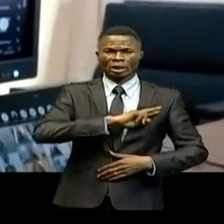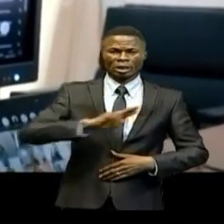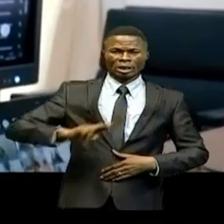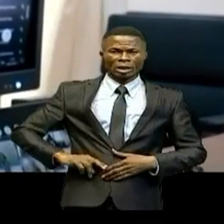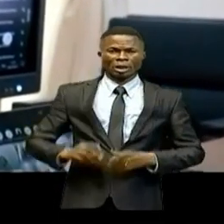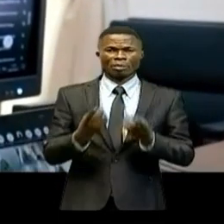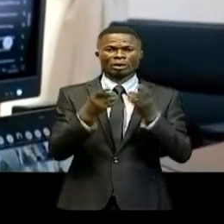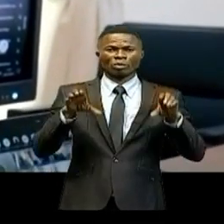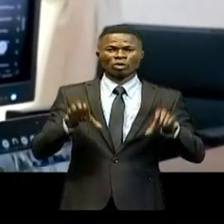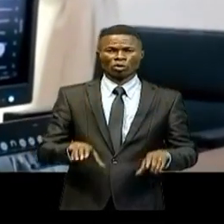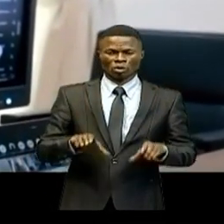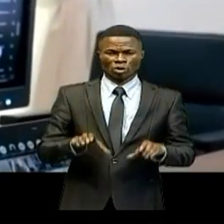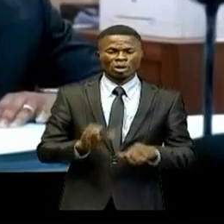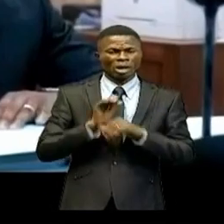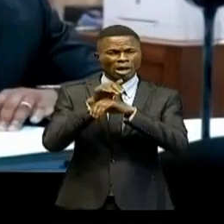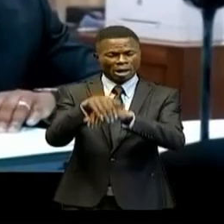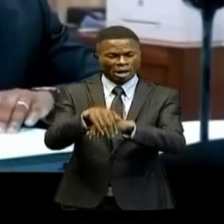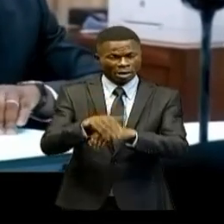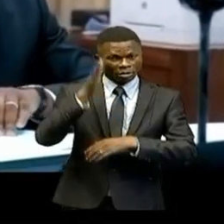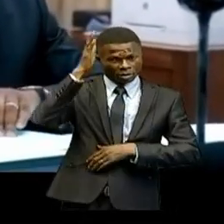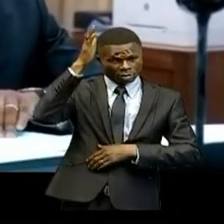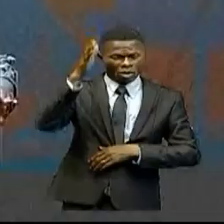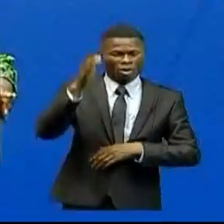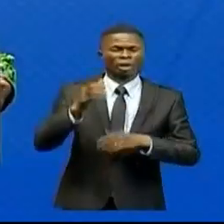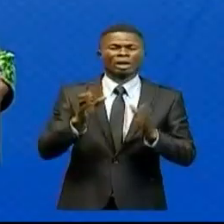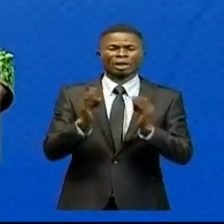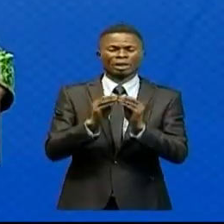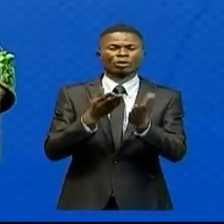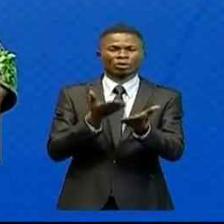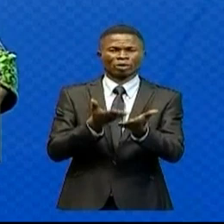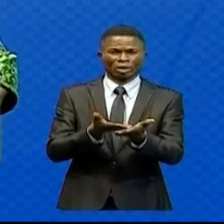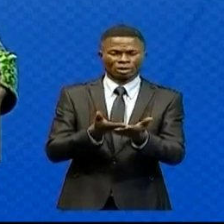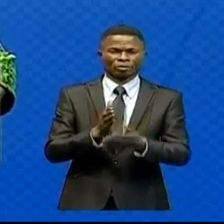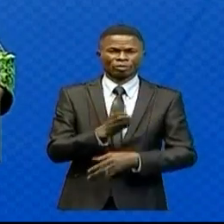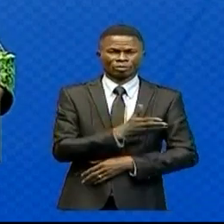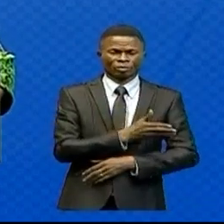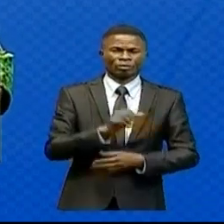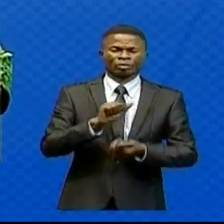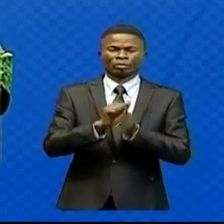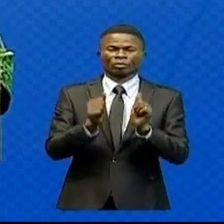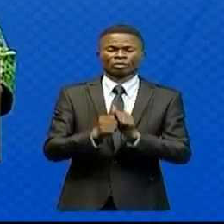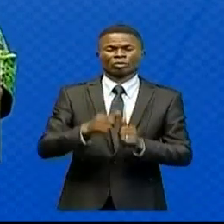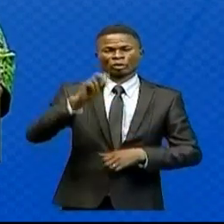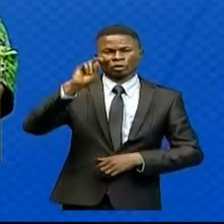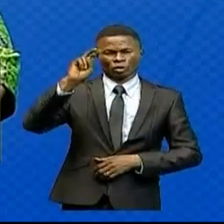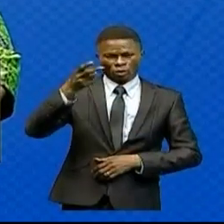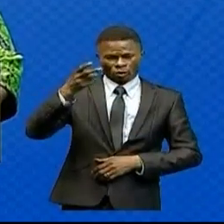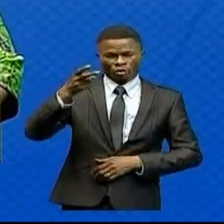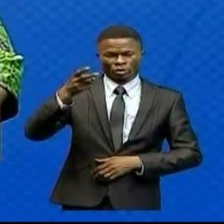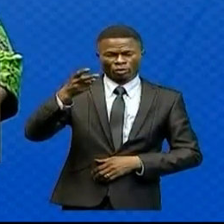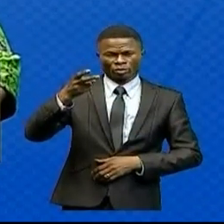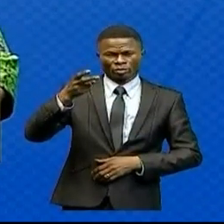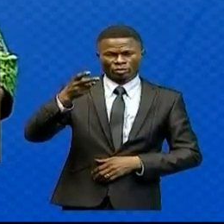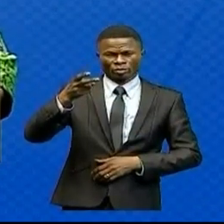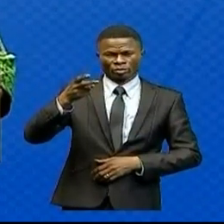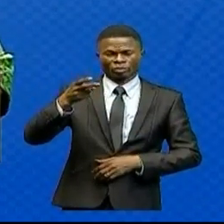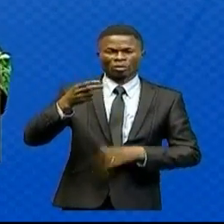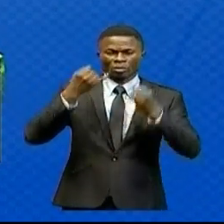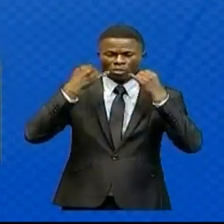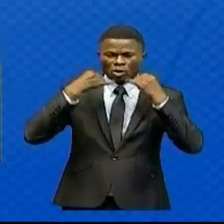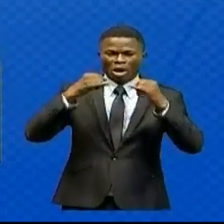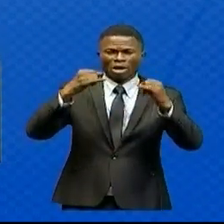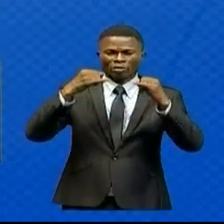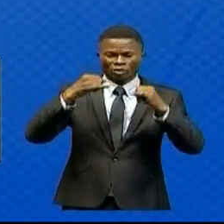du Congo participera activement. Point 2. Point d'information.